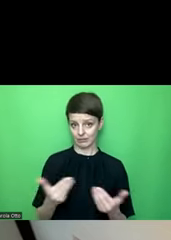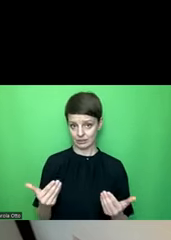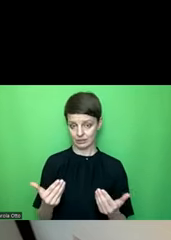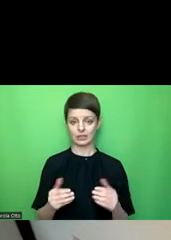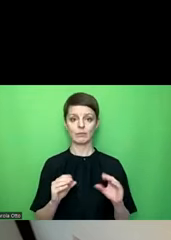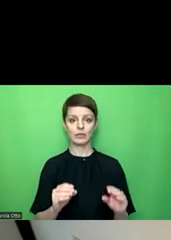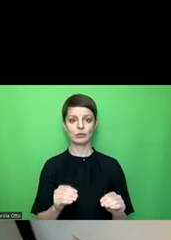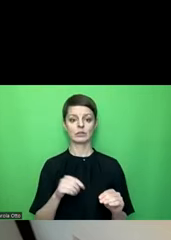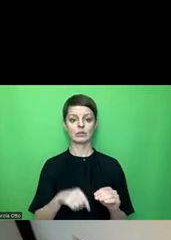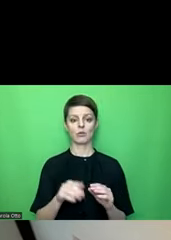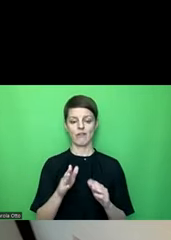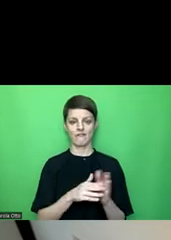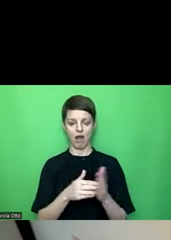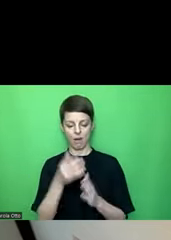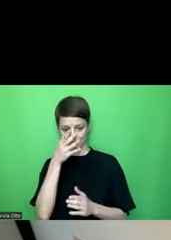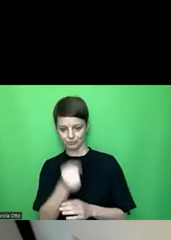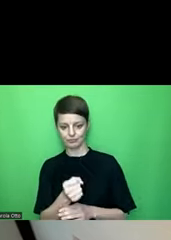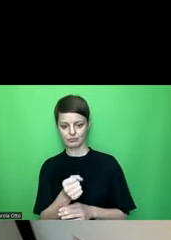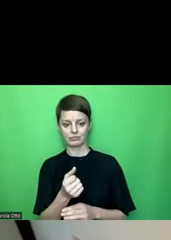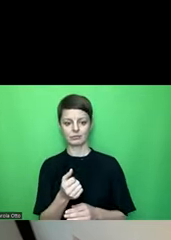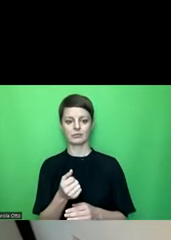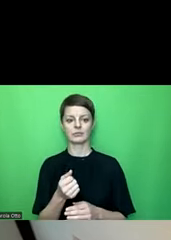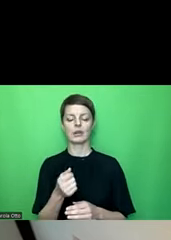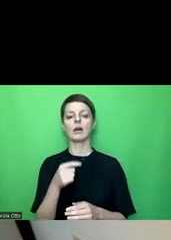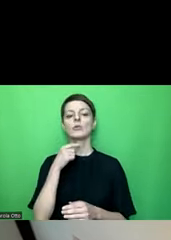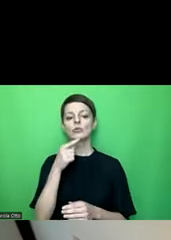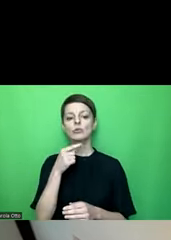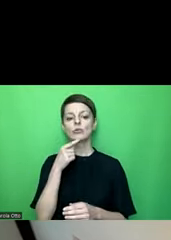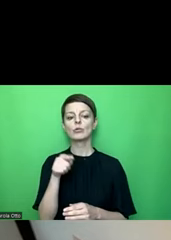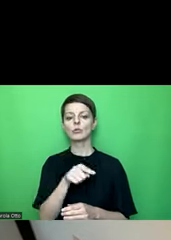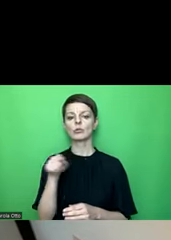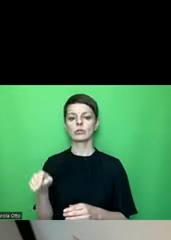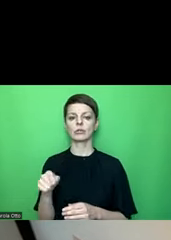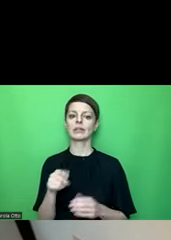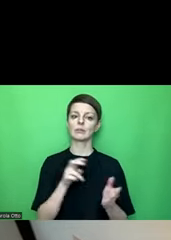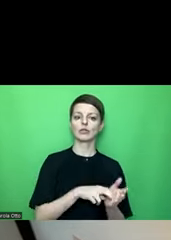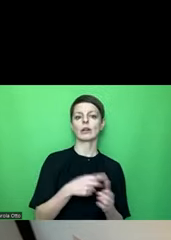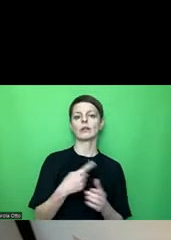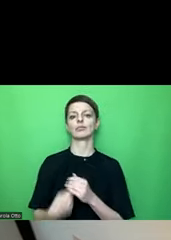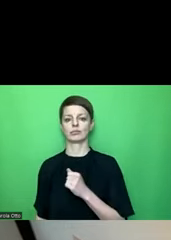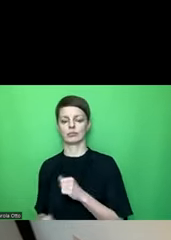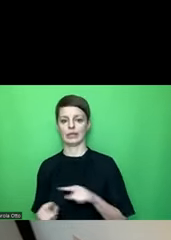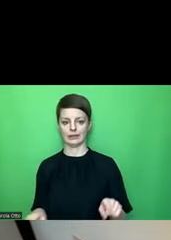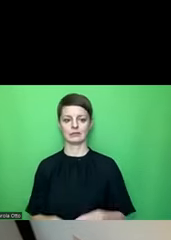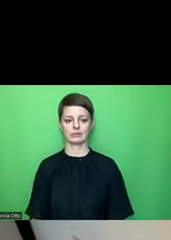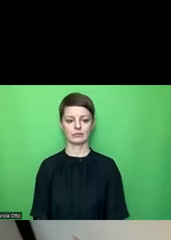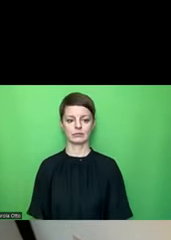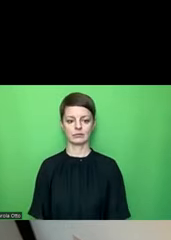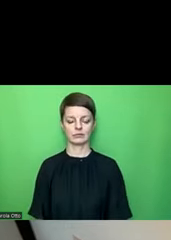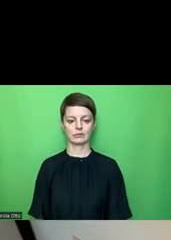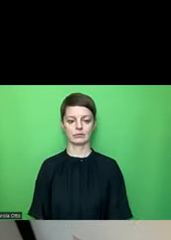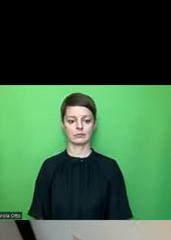der Farben erkennt, welcher Teil der Kuchen bestanden und nicht anwendbar ist und welcher Teil nicht bestanden ist.